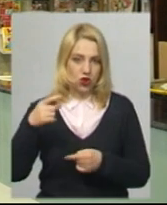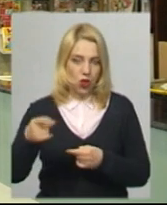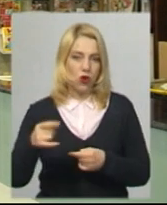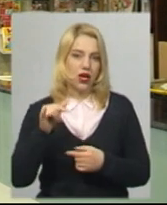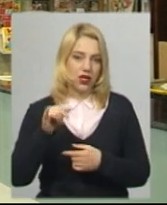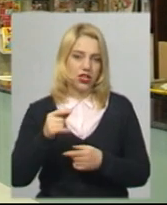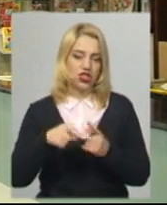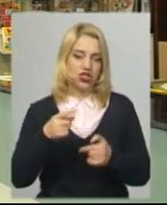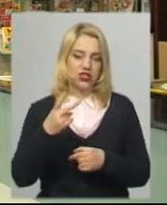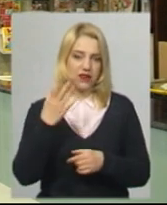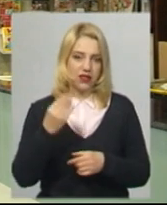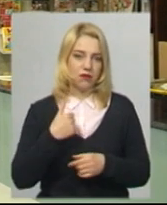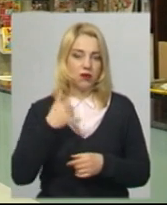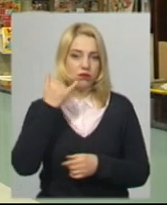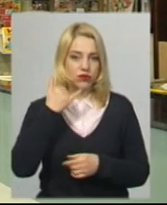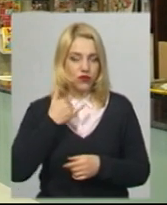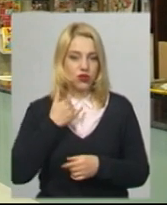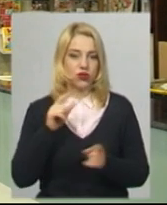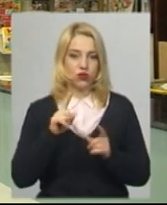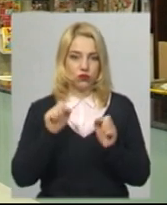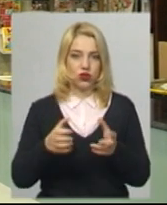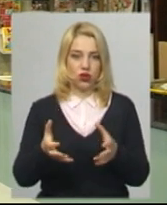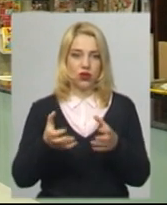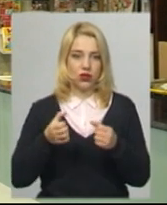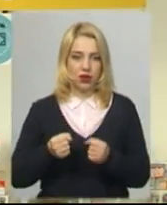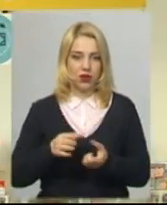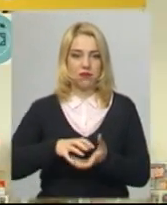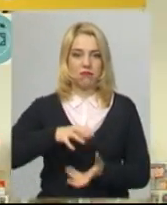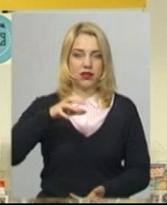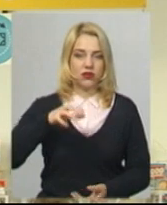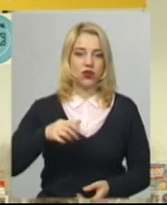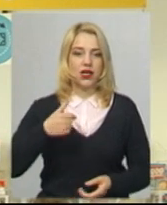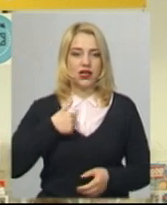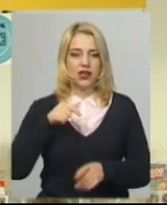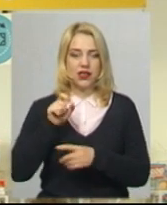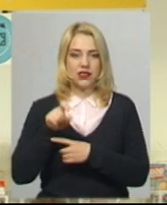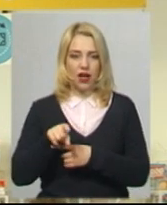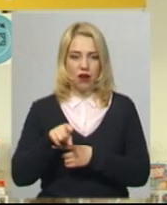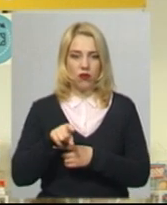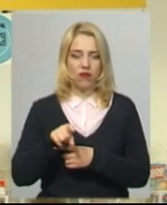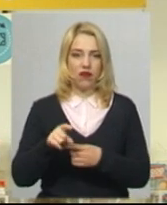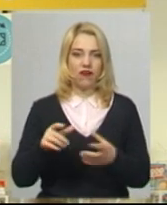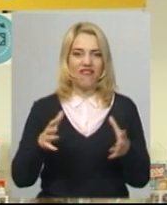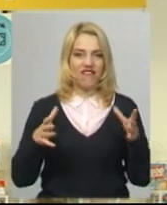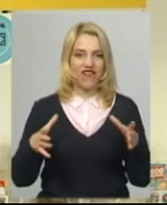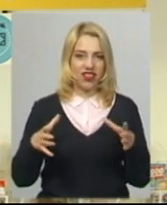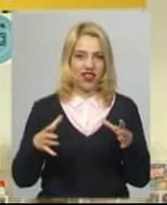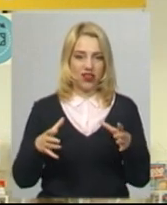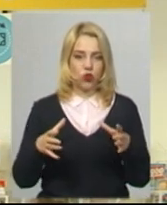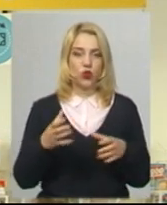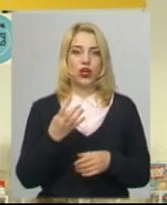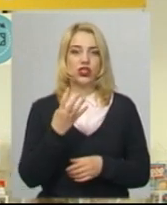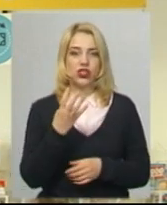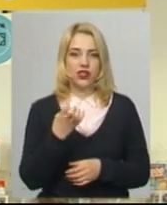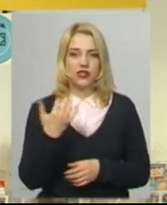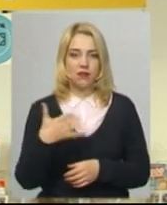подзвонила листоноша, що можна отримати паску. Я замовляв велику, то є 450 грамів.